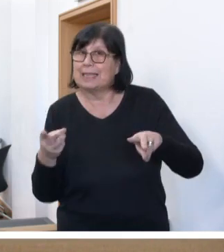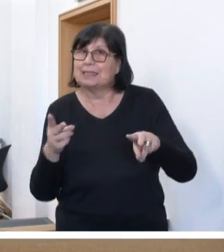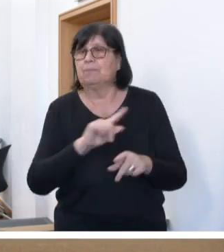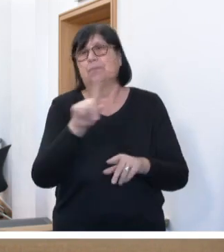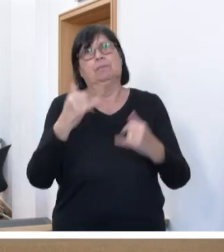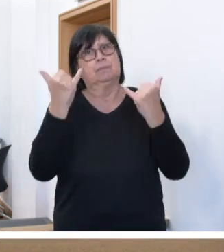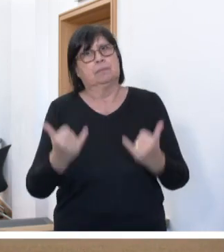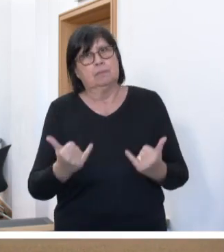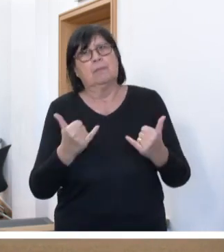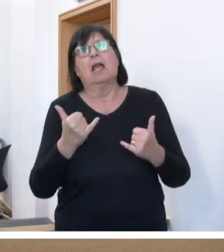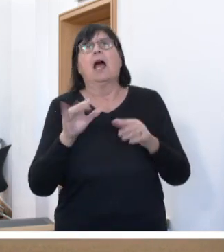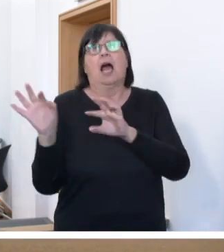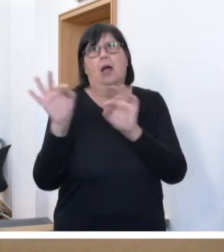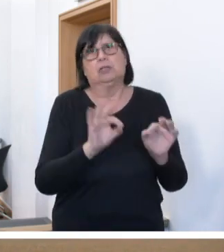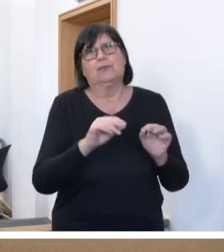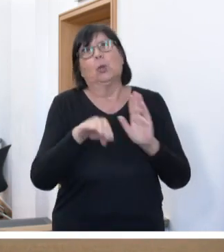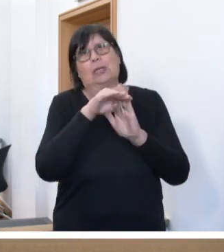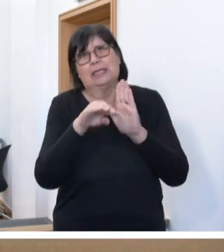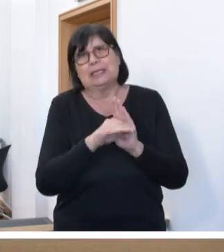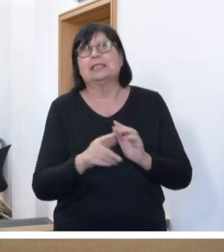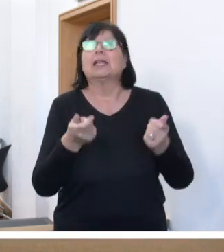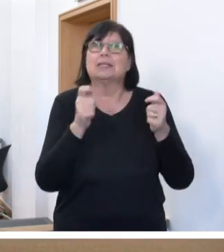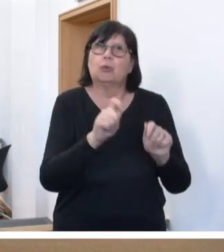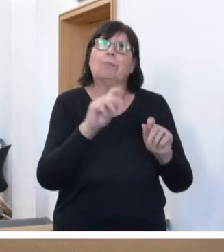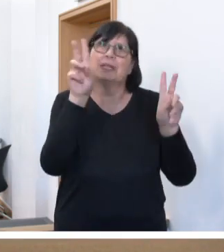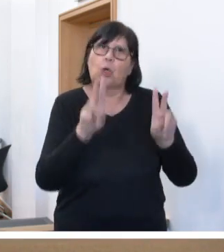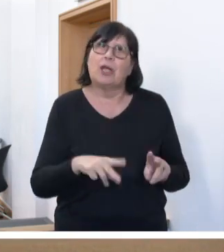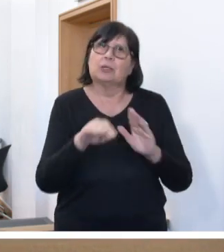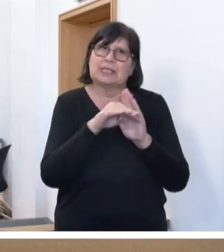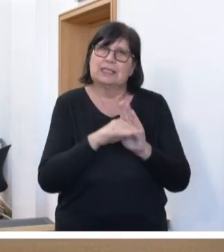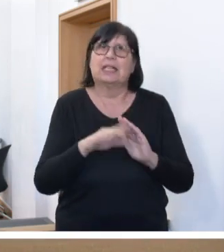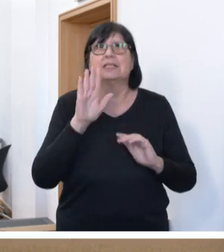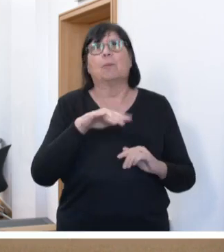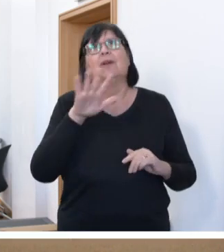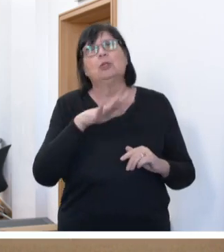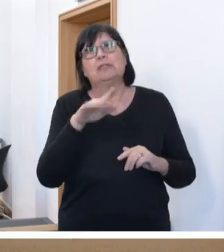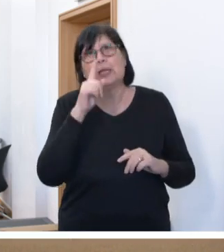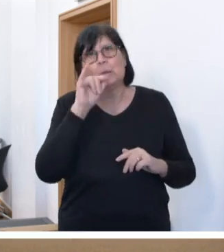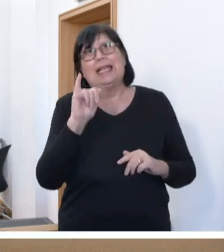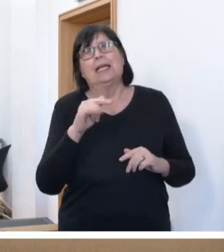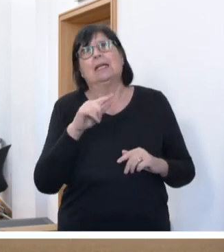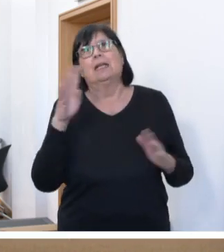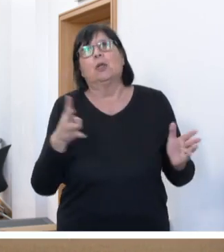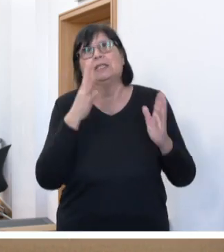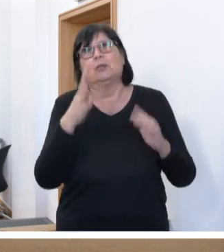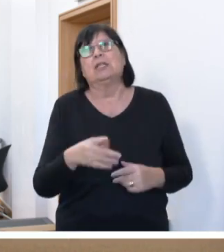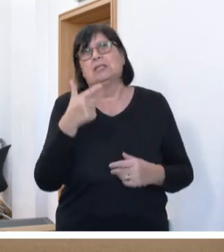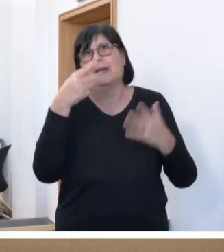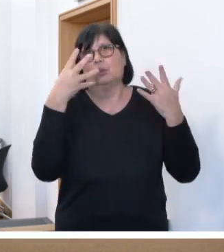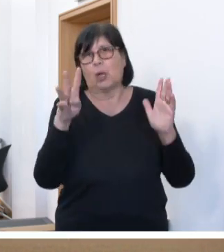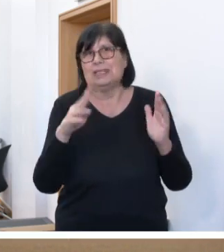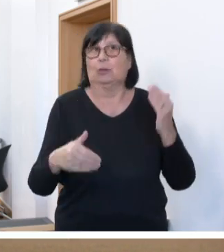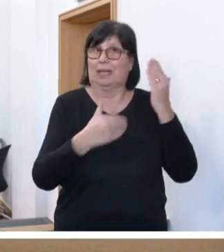bisherige Ausführungsgesetz zum Betreuungsgesetz vom 15. Juli 1992 durch ein neues